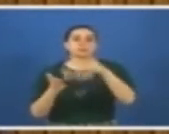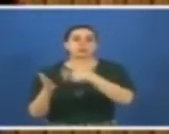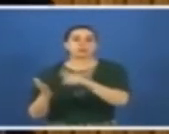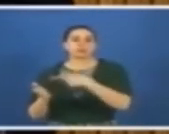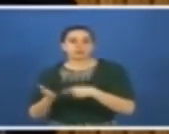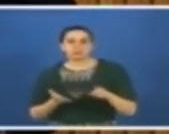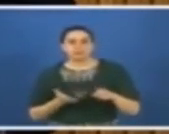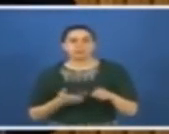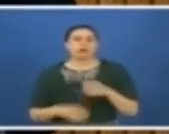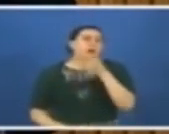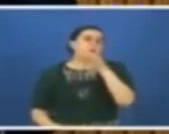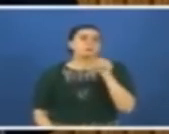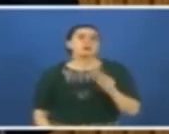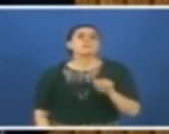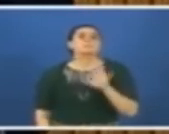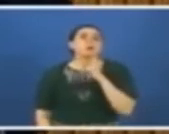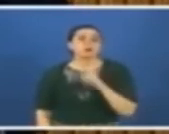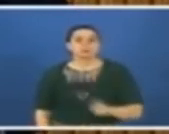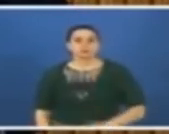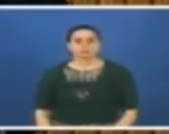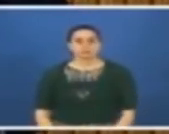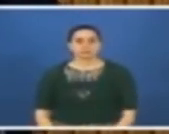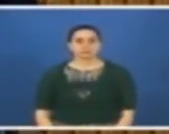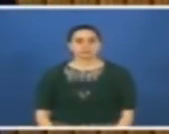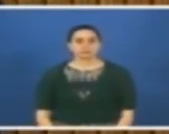Haber yapmayın diyorlar bunu. Sakın haber yapmayın.